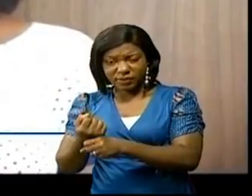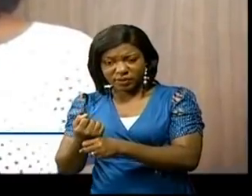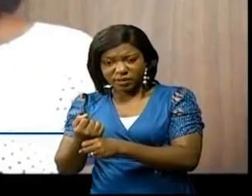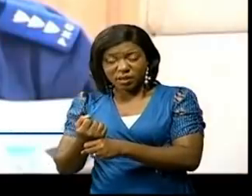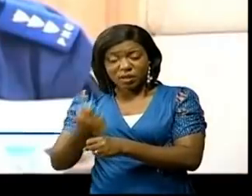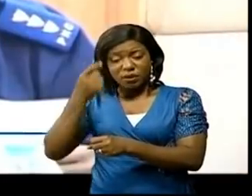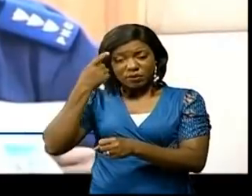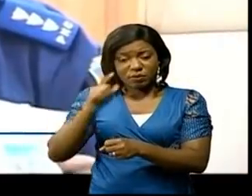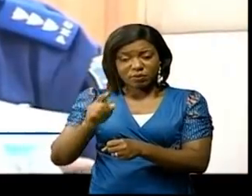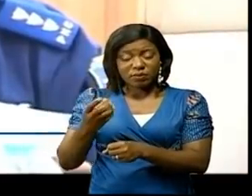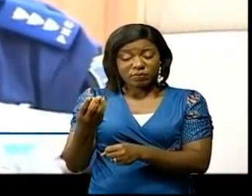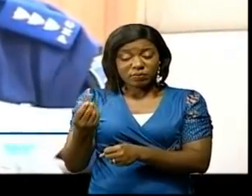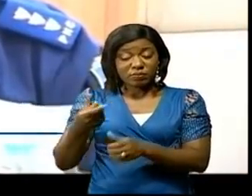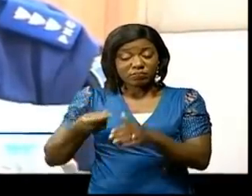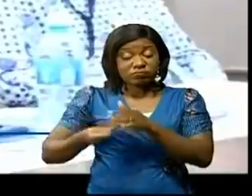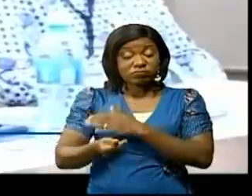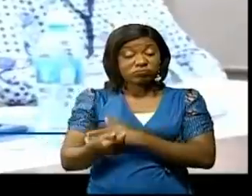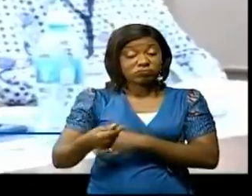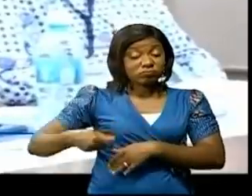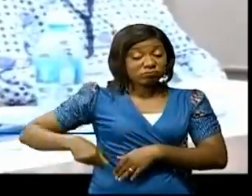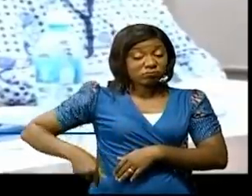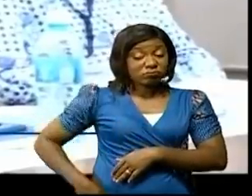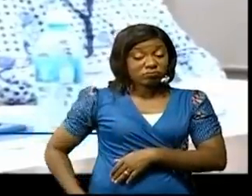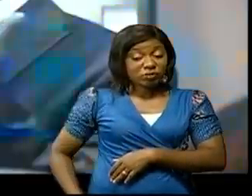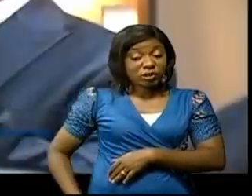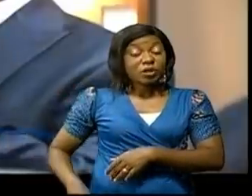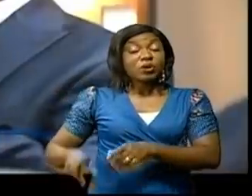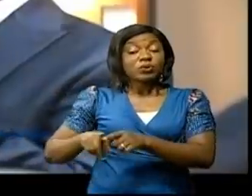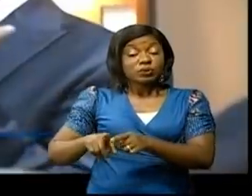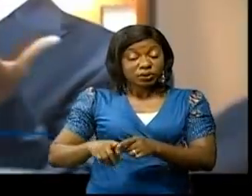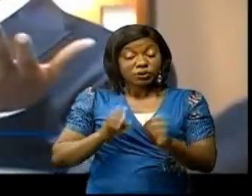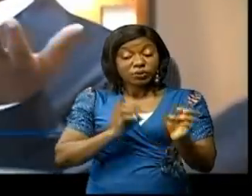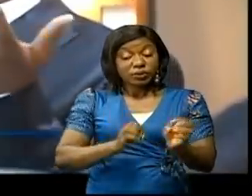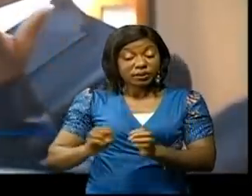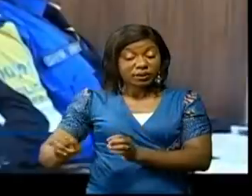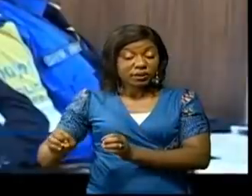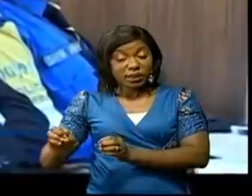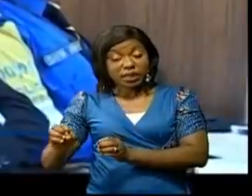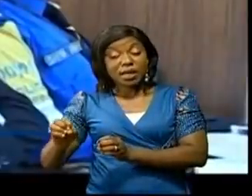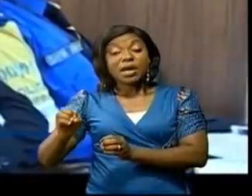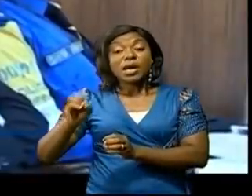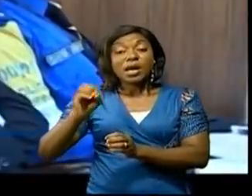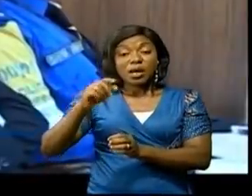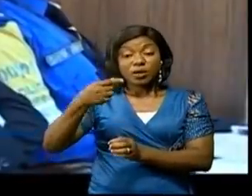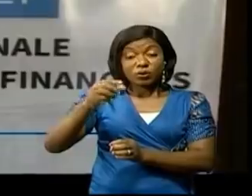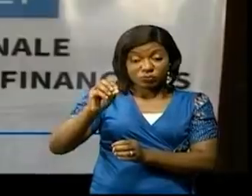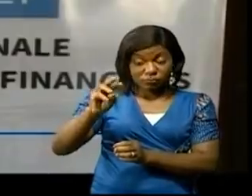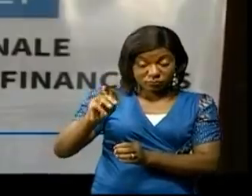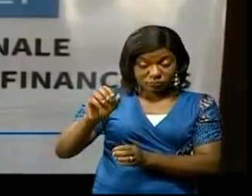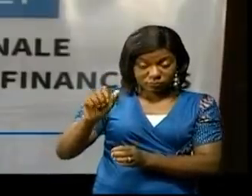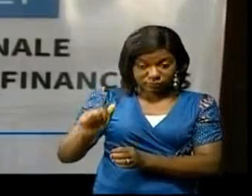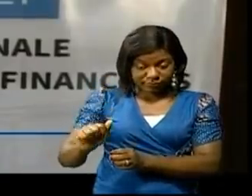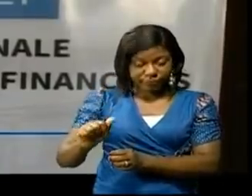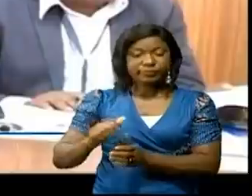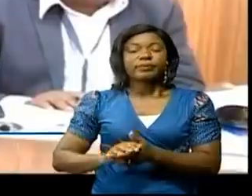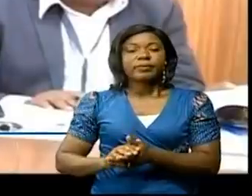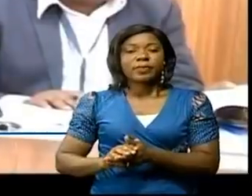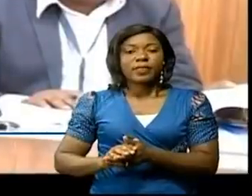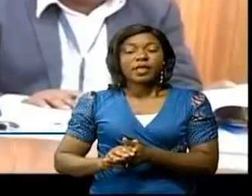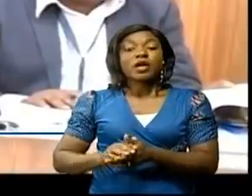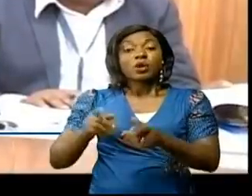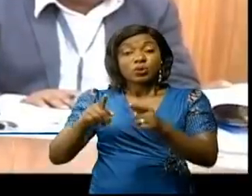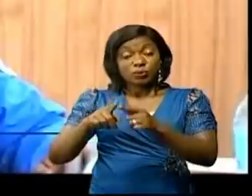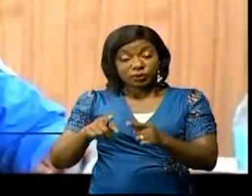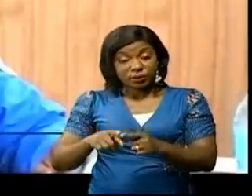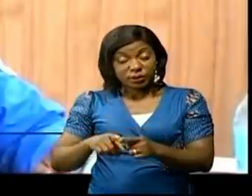blanchiments des capitaux et du terrorisme est organisé à Goma par la Cellule nationale des renseignements financiers, Sénaré Fensigle, sous